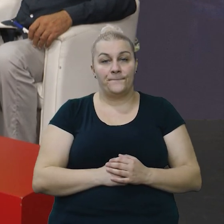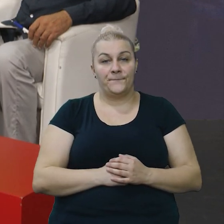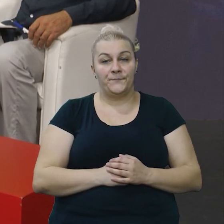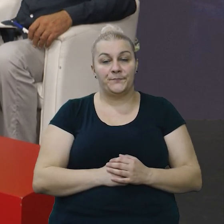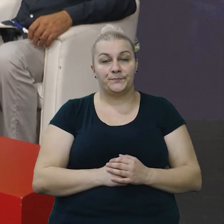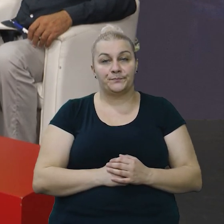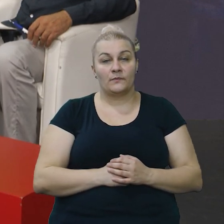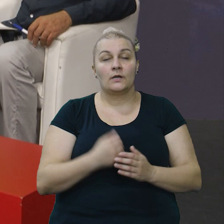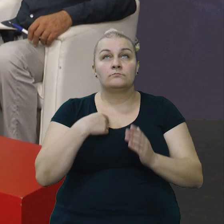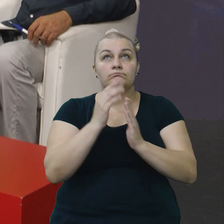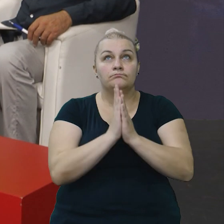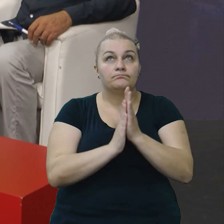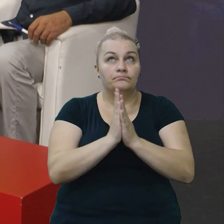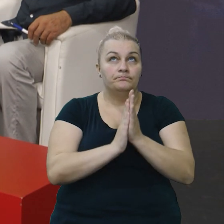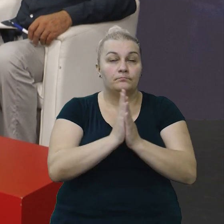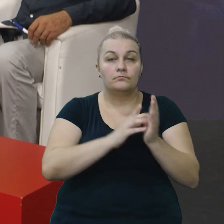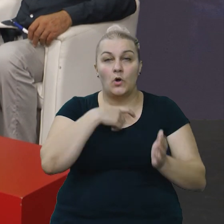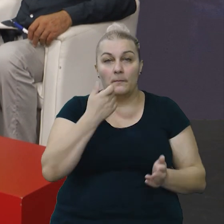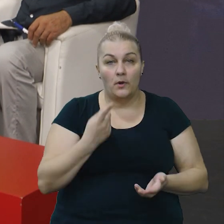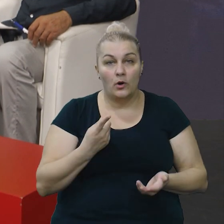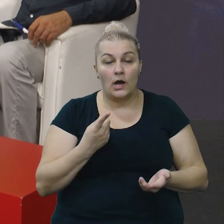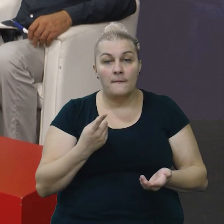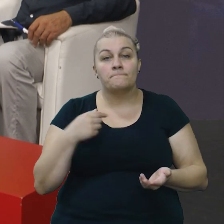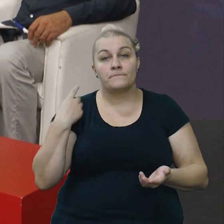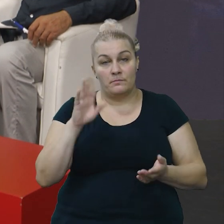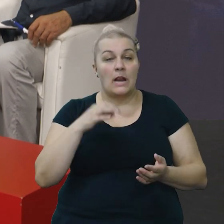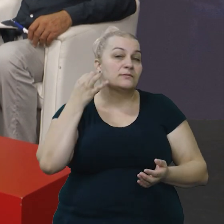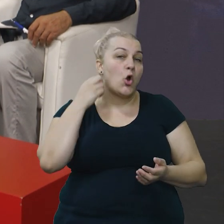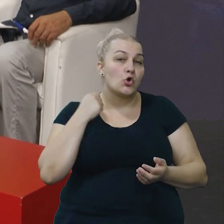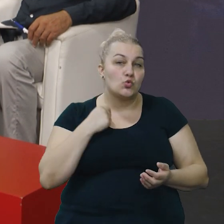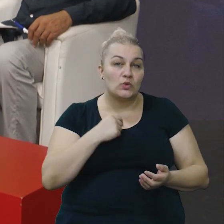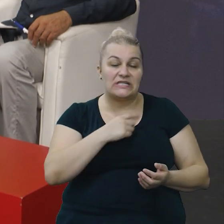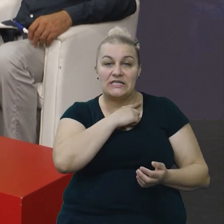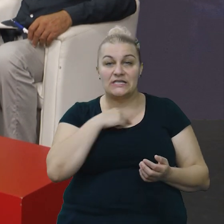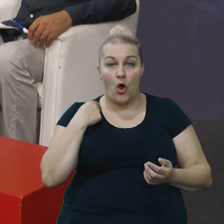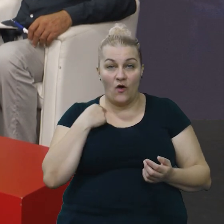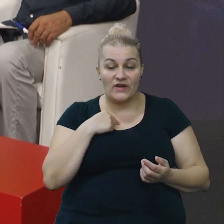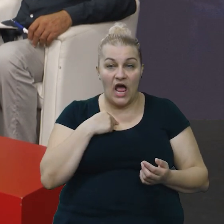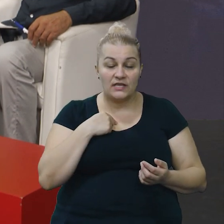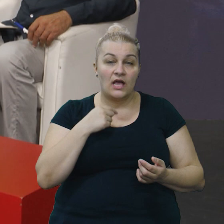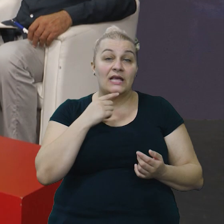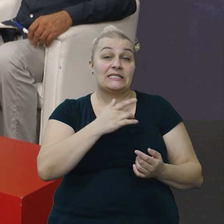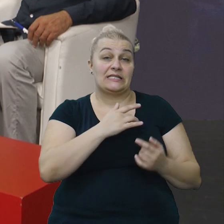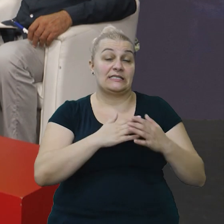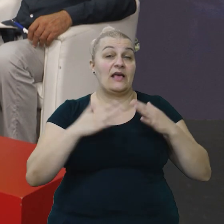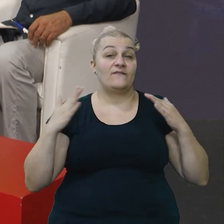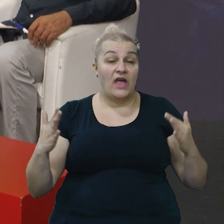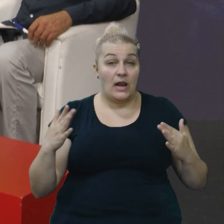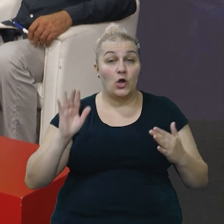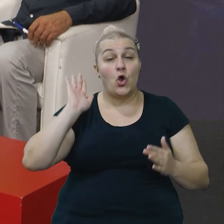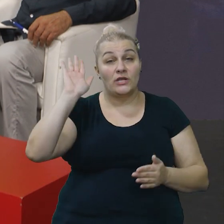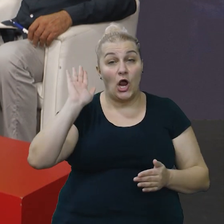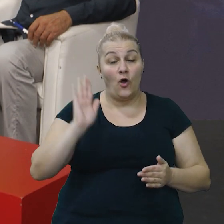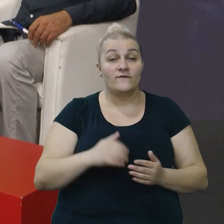Molio sam Boga, imali smo krunicu oko vrata i veliko je srce njegovo.